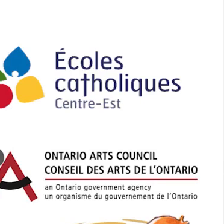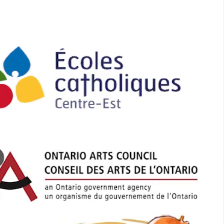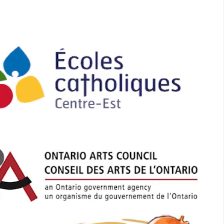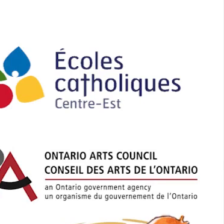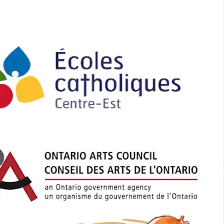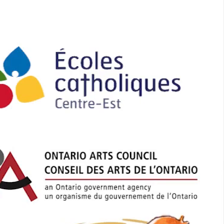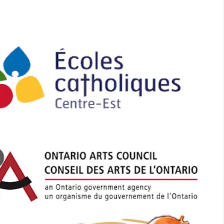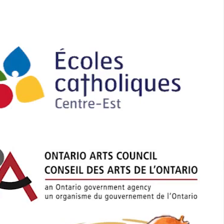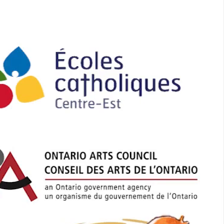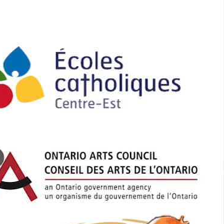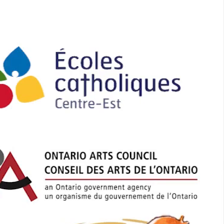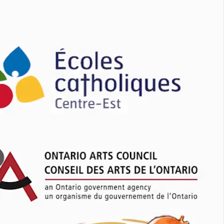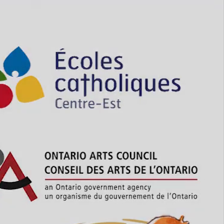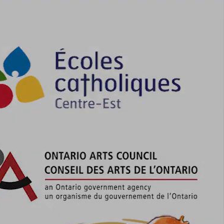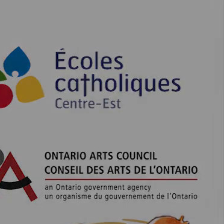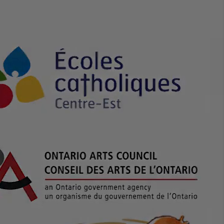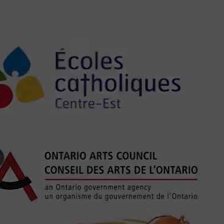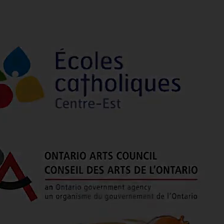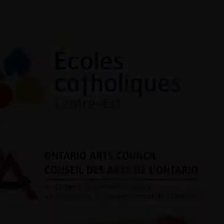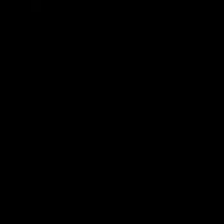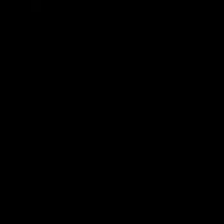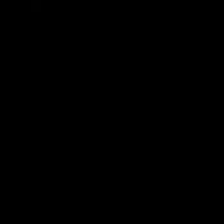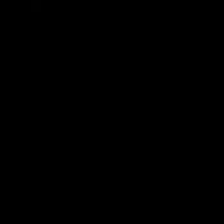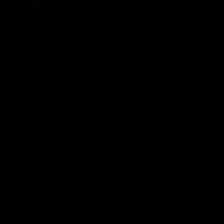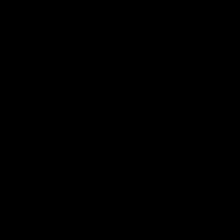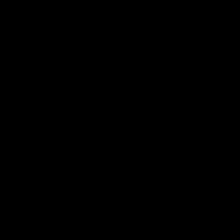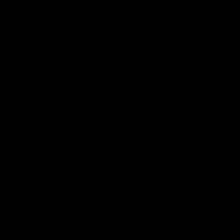Sous Sous-titrage ST' 501